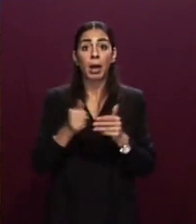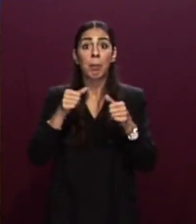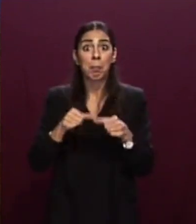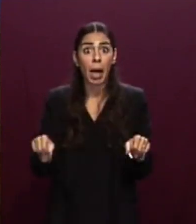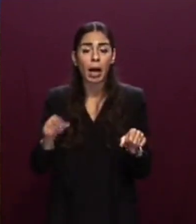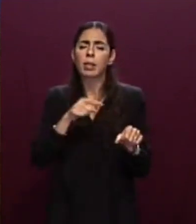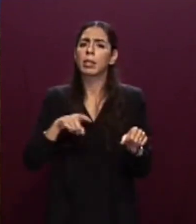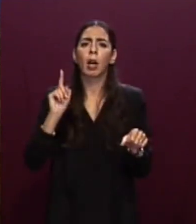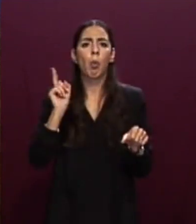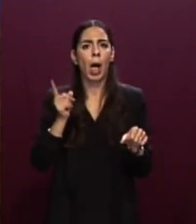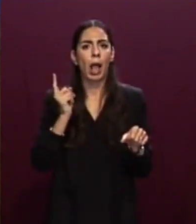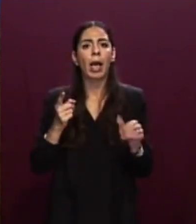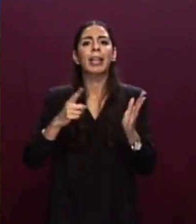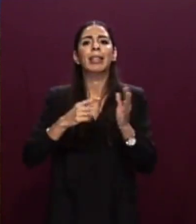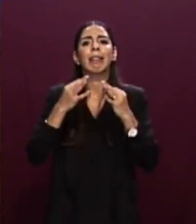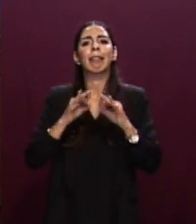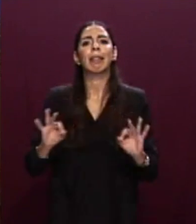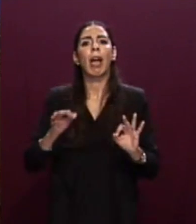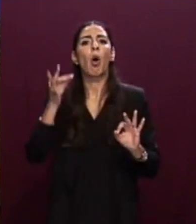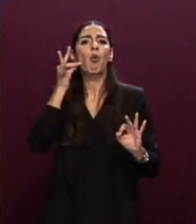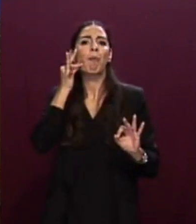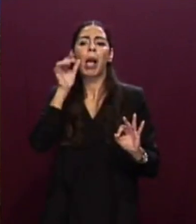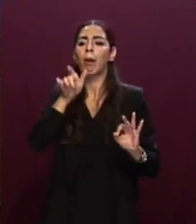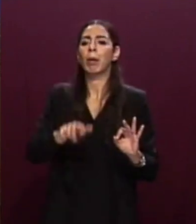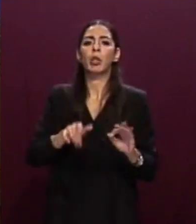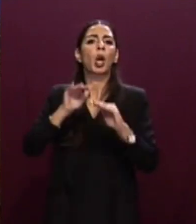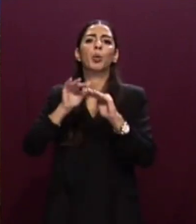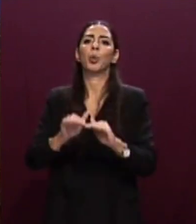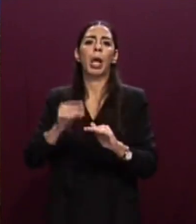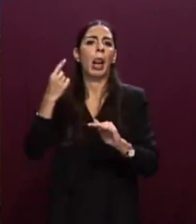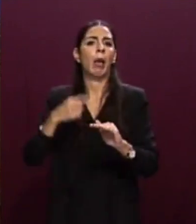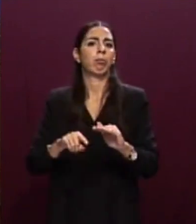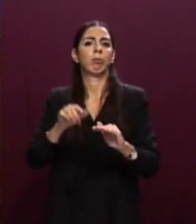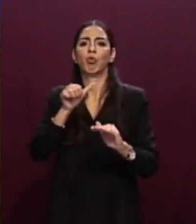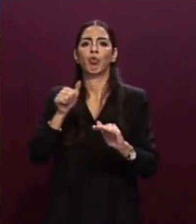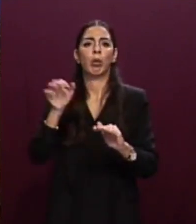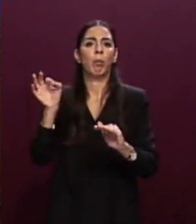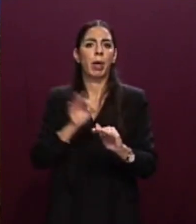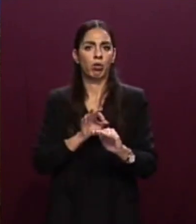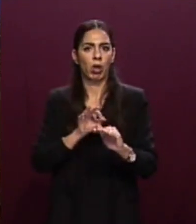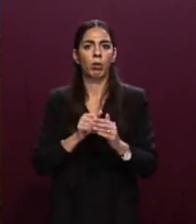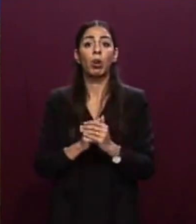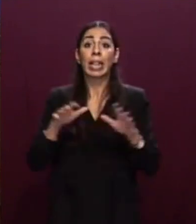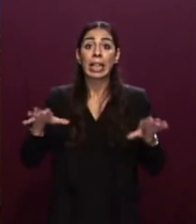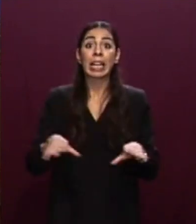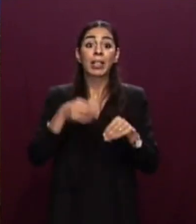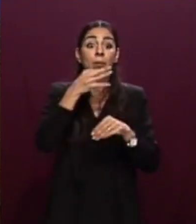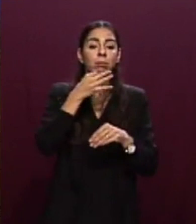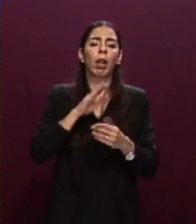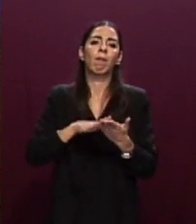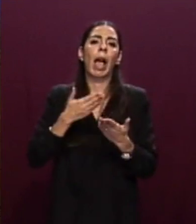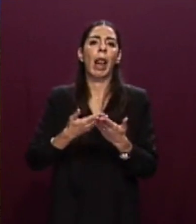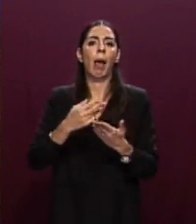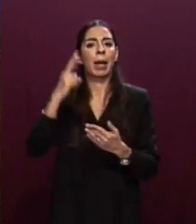la tutela della dignità umana e della persona. Vale la pena di ricordarlo al principio di questo mio intervento, dicevo,